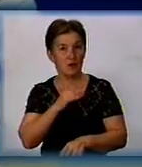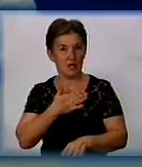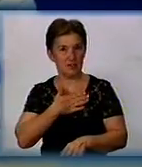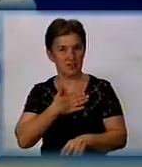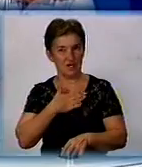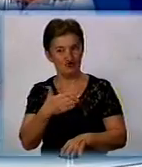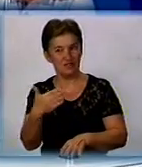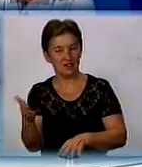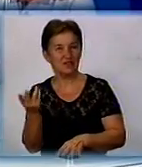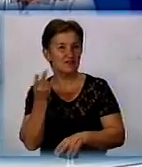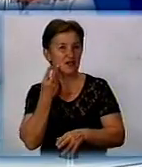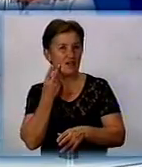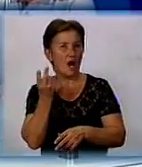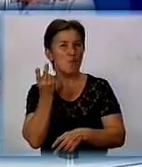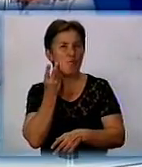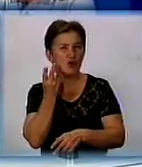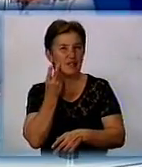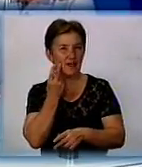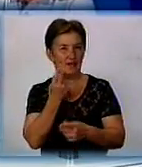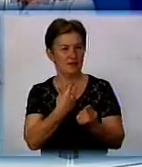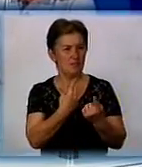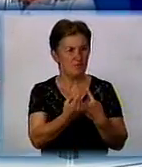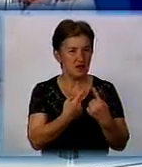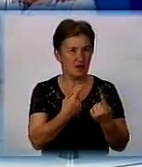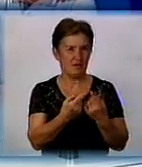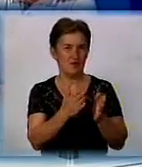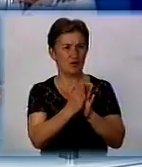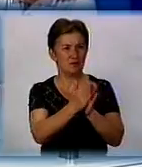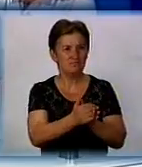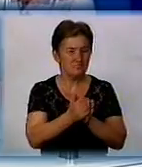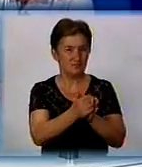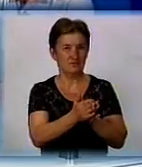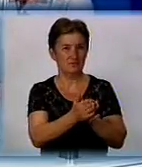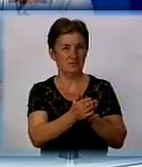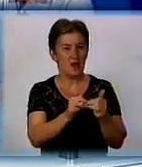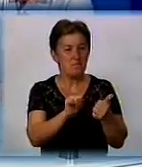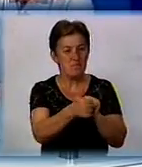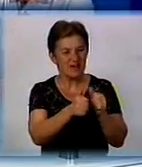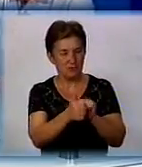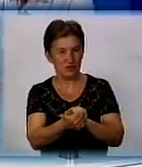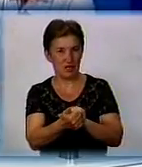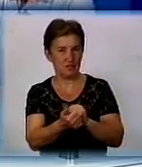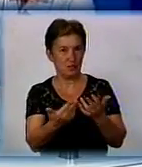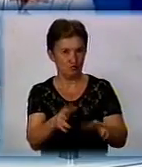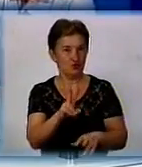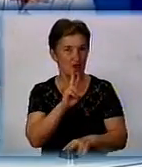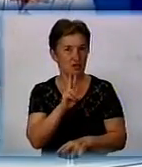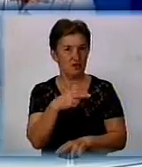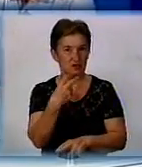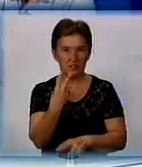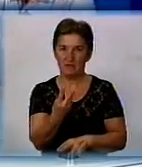постійно йдуть переговори і просьби на пересматрити цену на газ, поки не пересматривається. Уже два роки